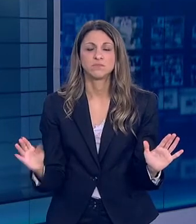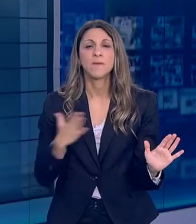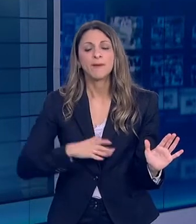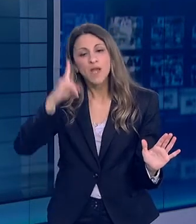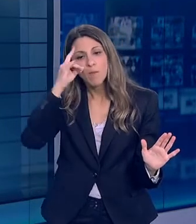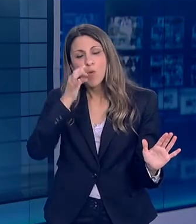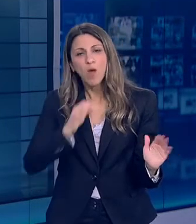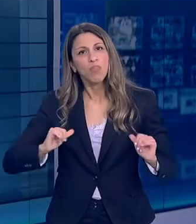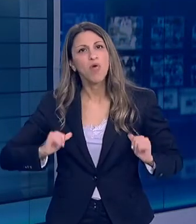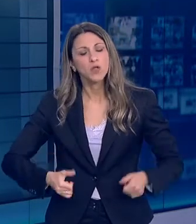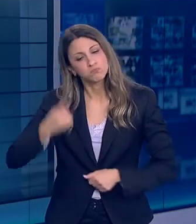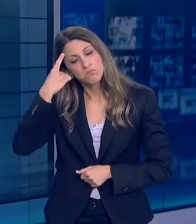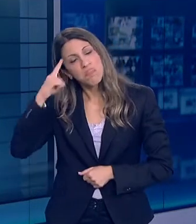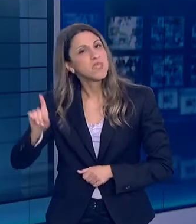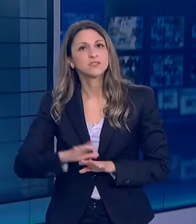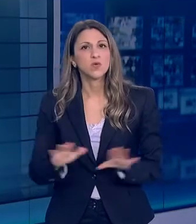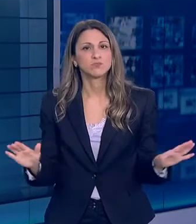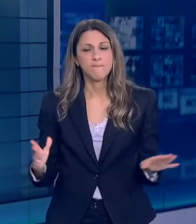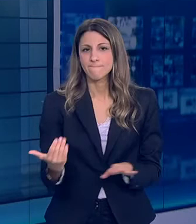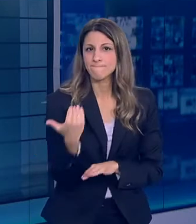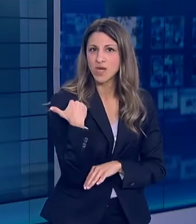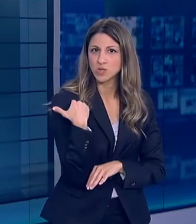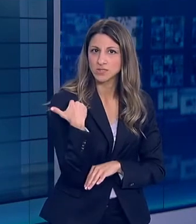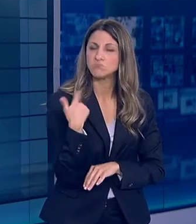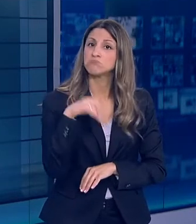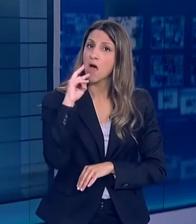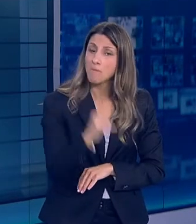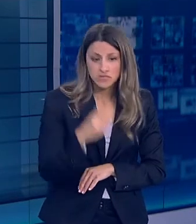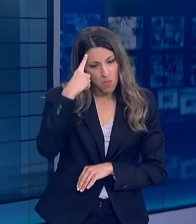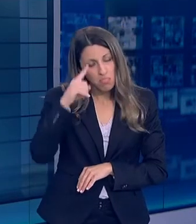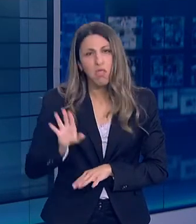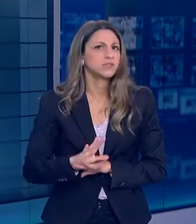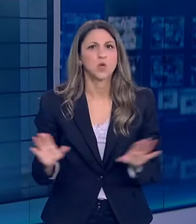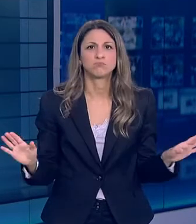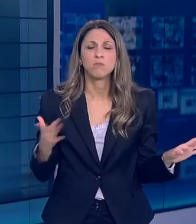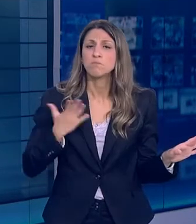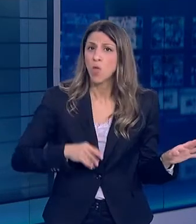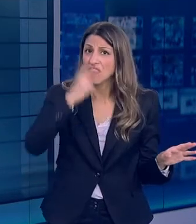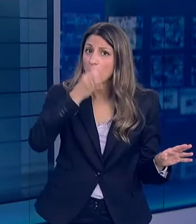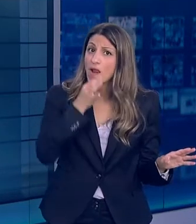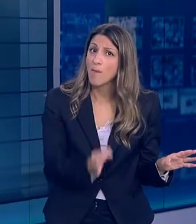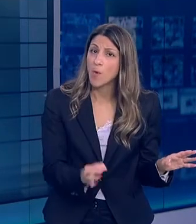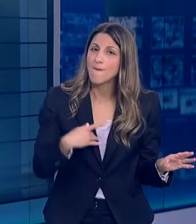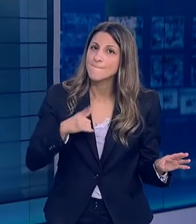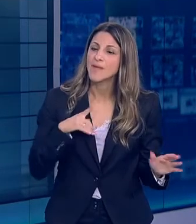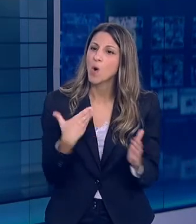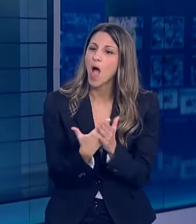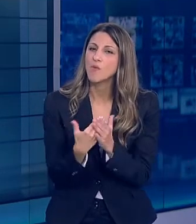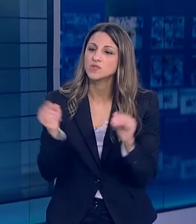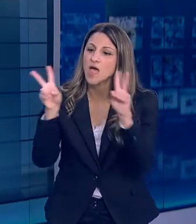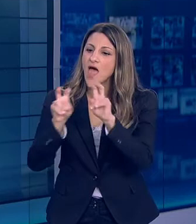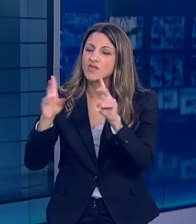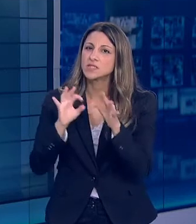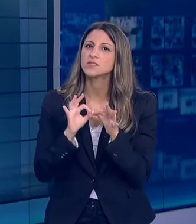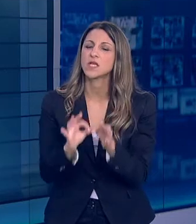δεν γνωρίζω Όλο αυτό τον καιρό δεν αισθάνθηκα κάτι διαφορετικό από όλους σας απλά ένας άνθρωπος απευθυνόμενος στους συνανθρώπους του